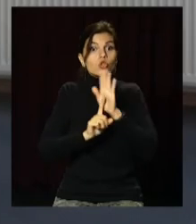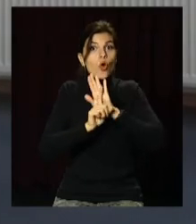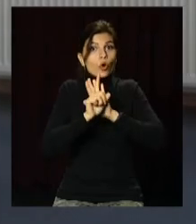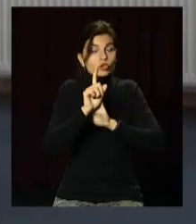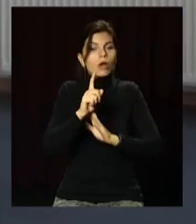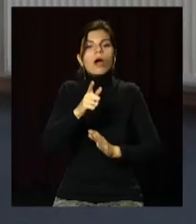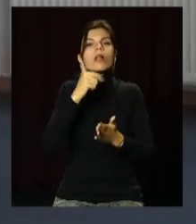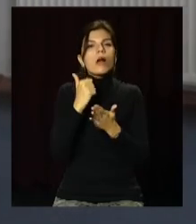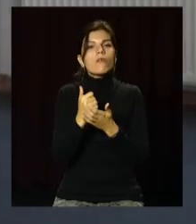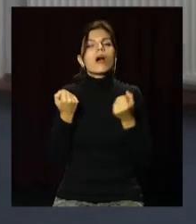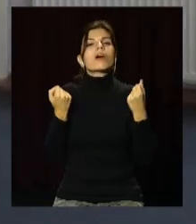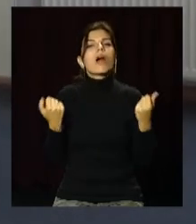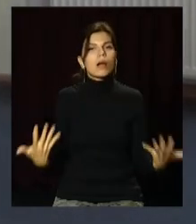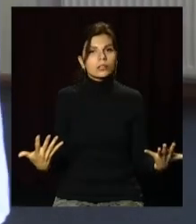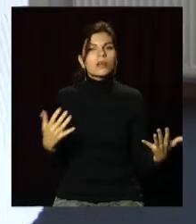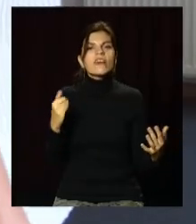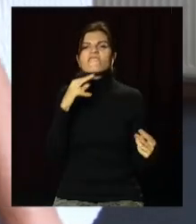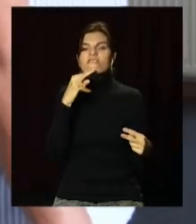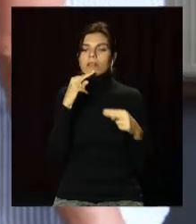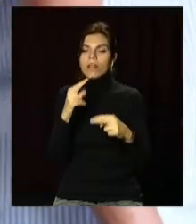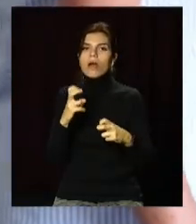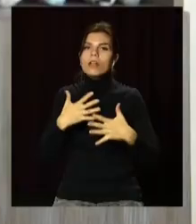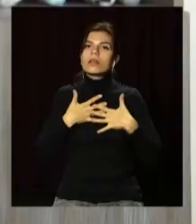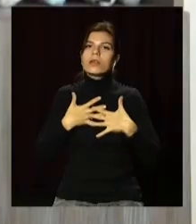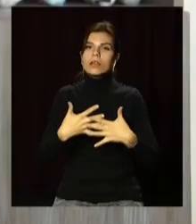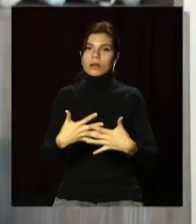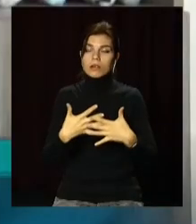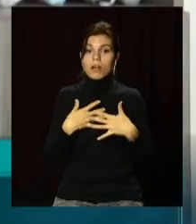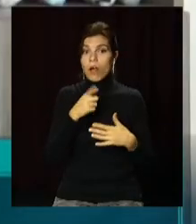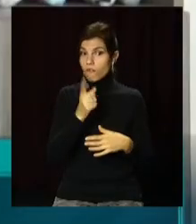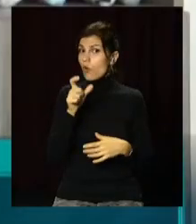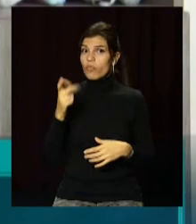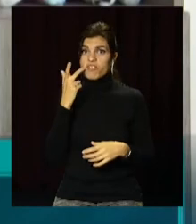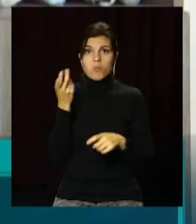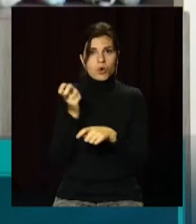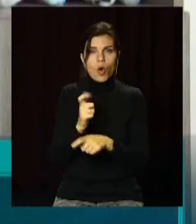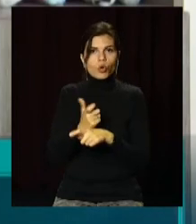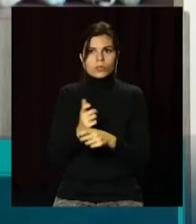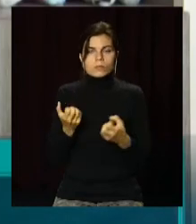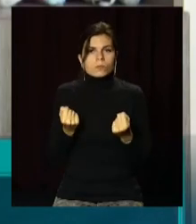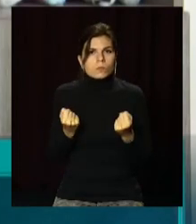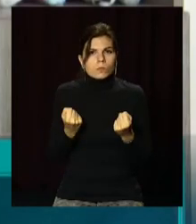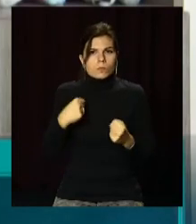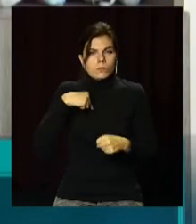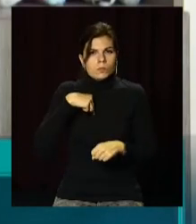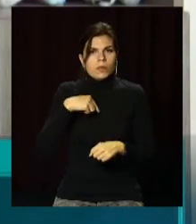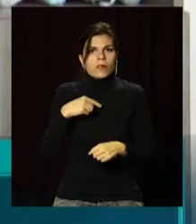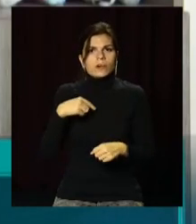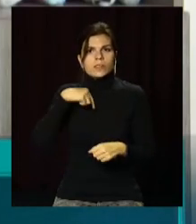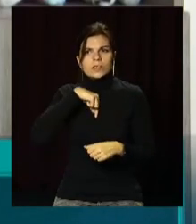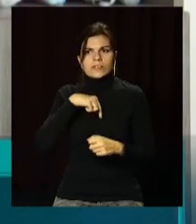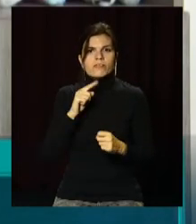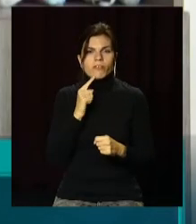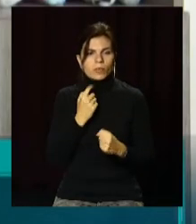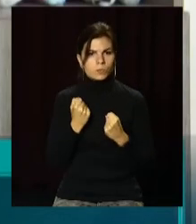розслабитися та сконцентруватися на диханні. Спочатку люди заходять дуже напряженими, їх сковують,